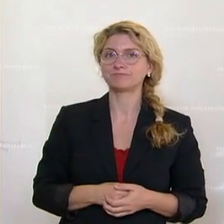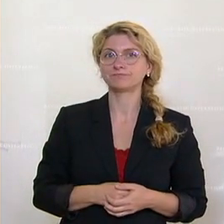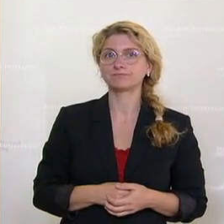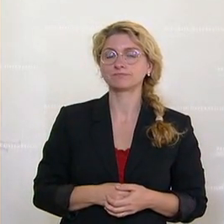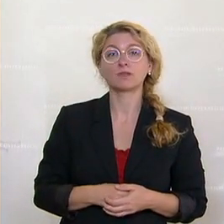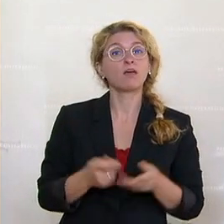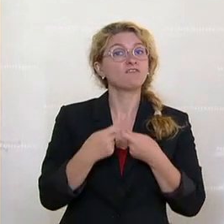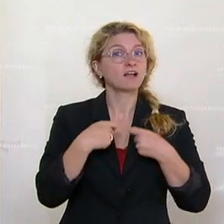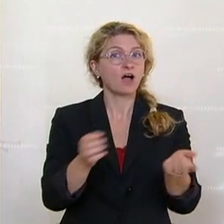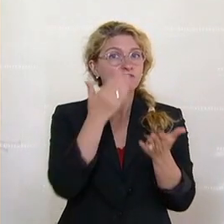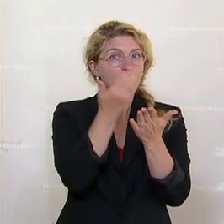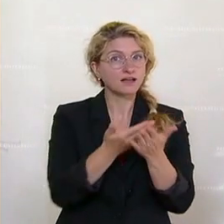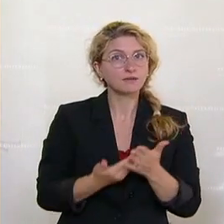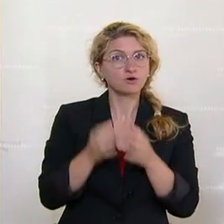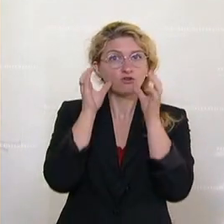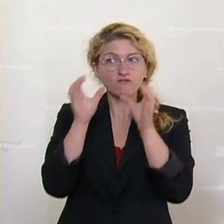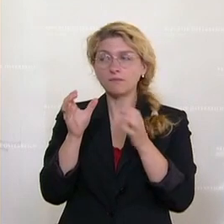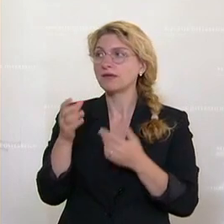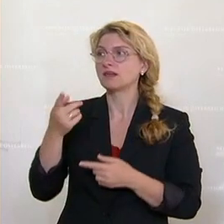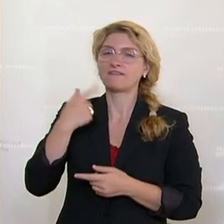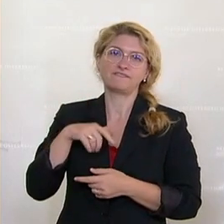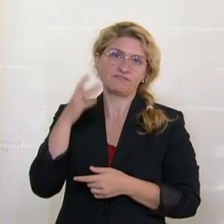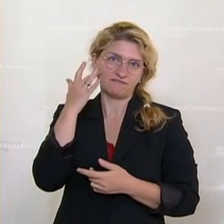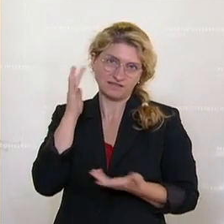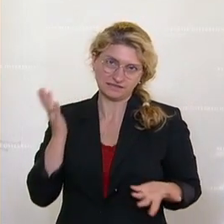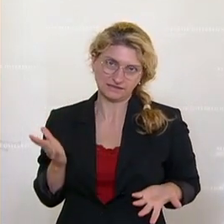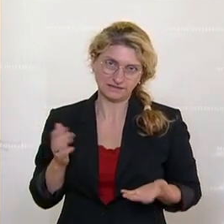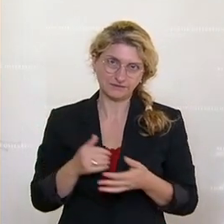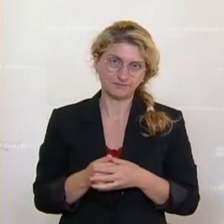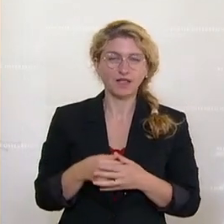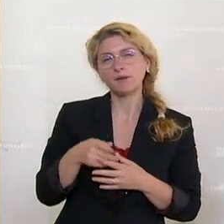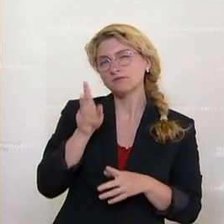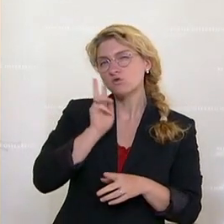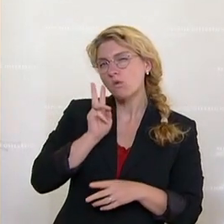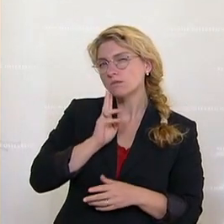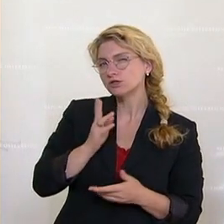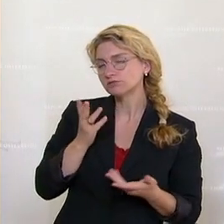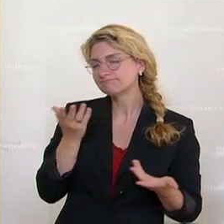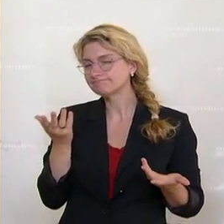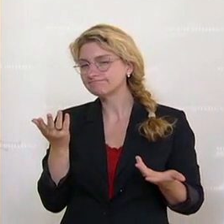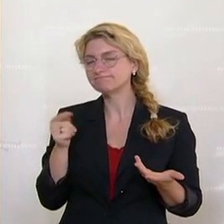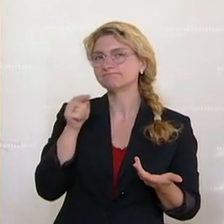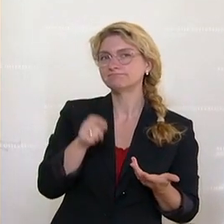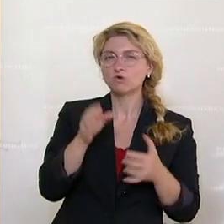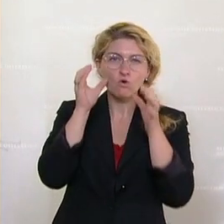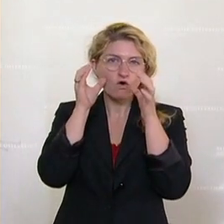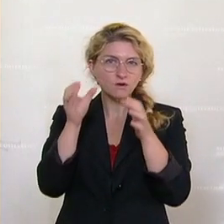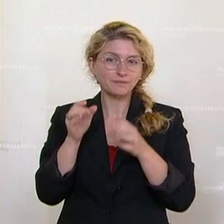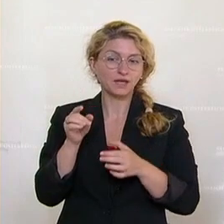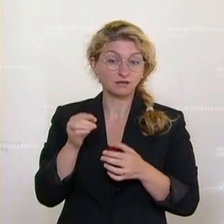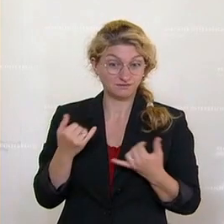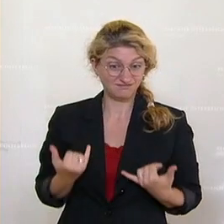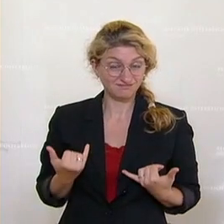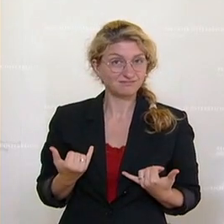Verkaufsangebot an die ÖVP wissen wir nichts. Merkwürdiger scheint nur, warum die ÖVP dieses Mal